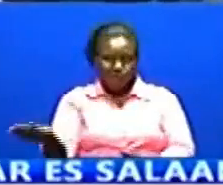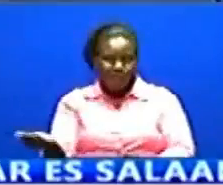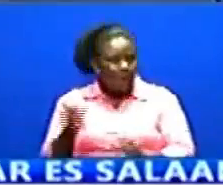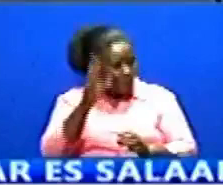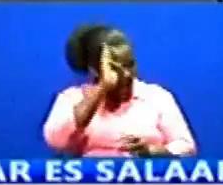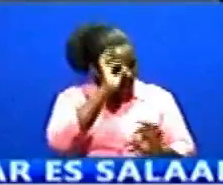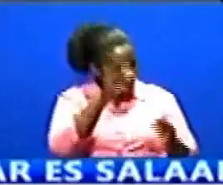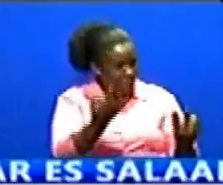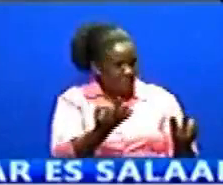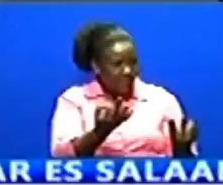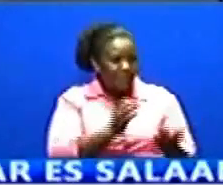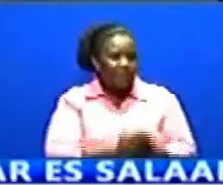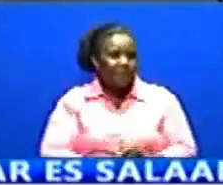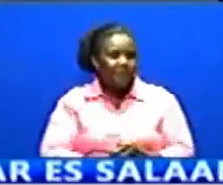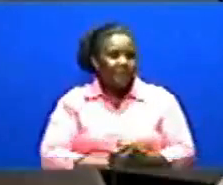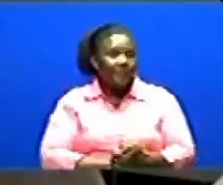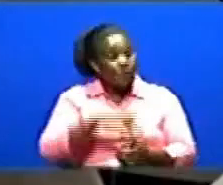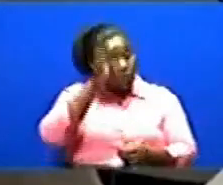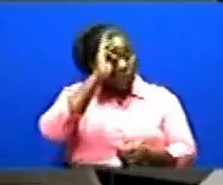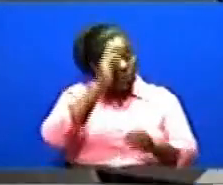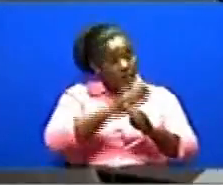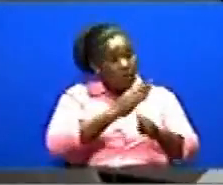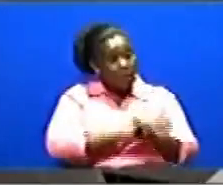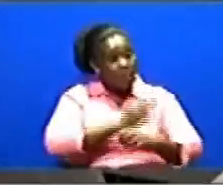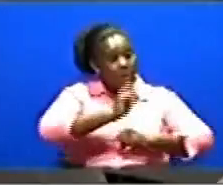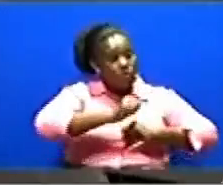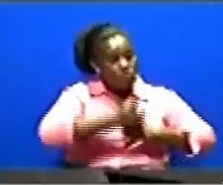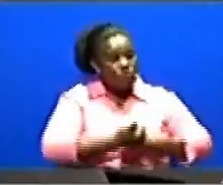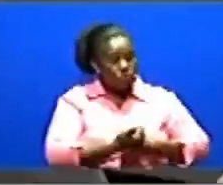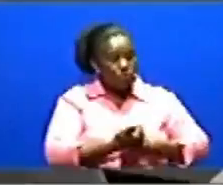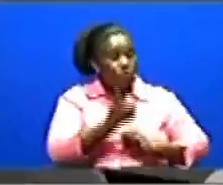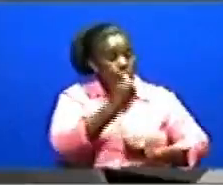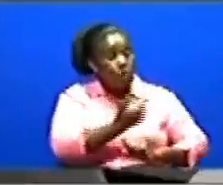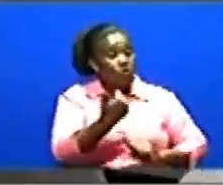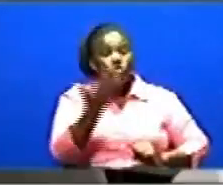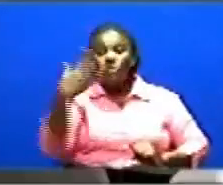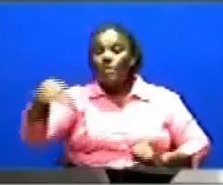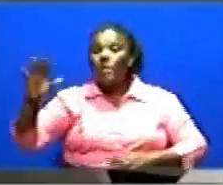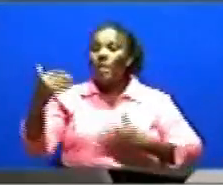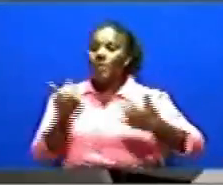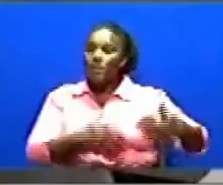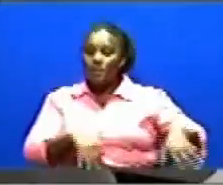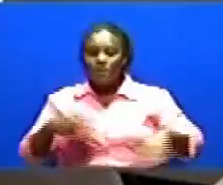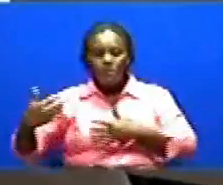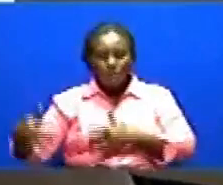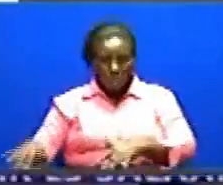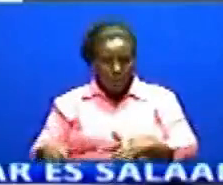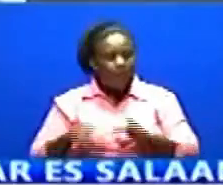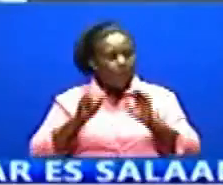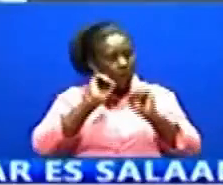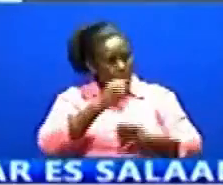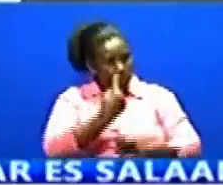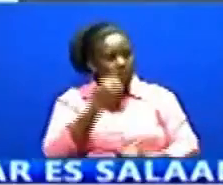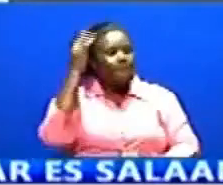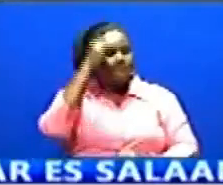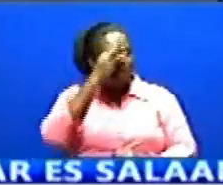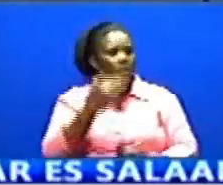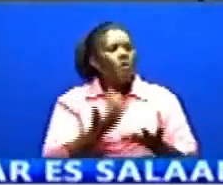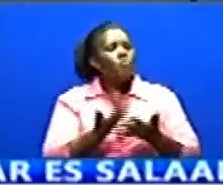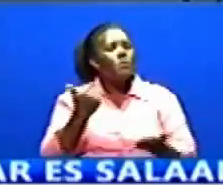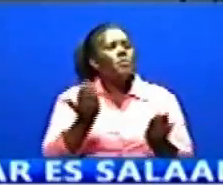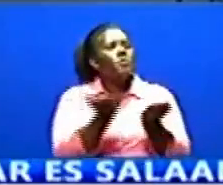upande wa zazi Mzazi kabla ujamlusu mtuto wako kutoka Au kabla ujamtua mtuto wako Ufikirie kwa nini shule zimefungwa